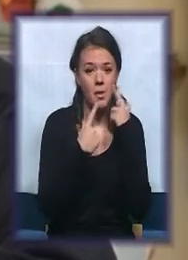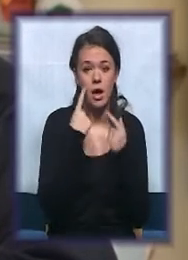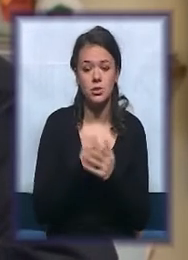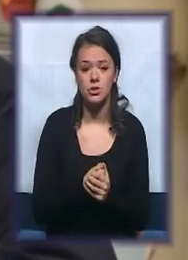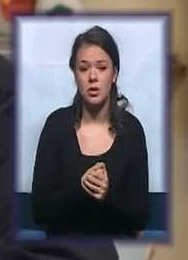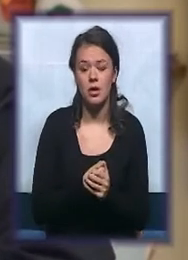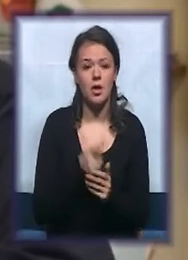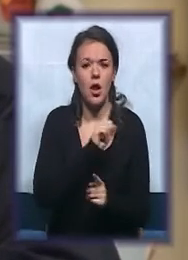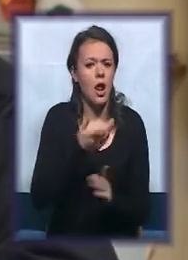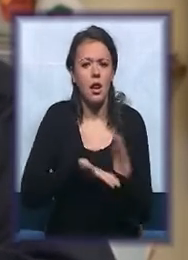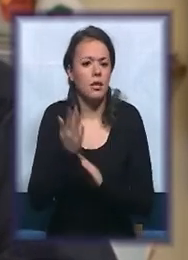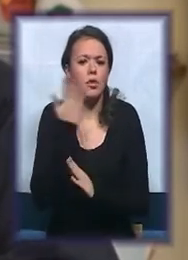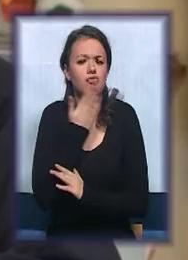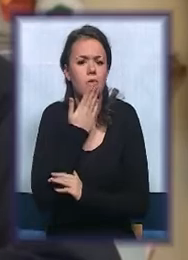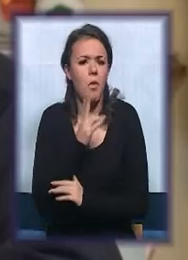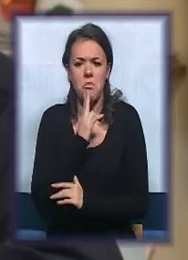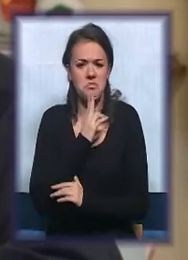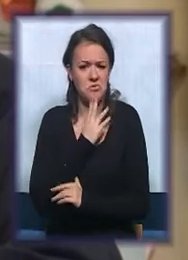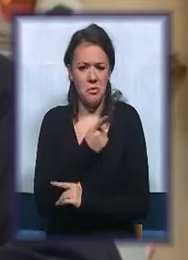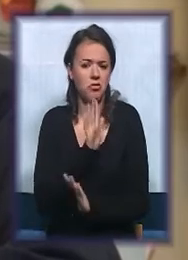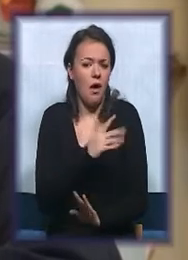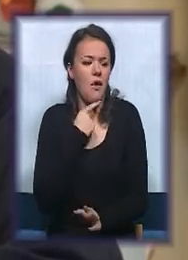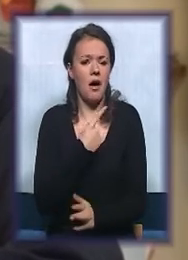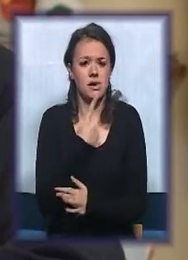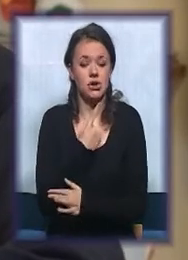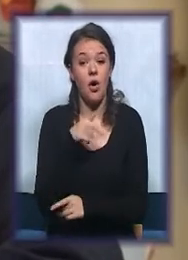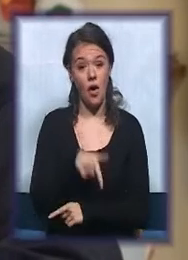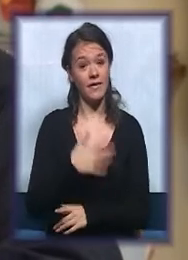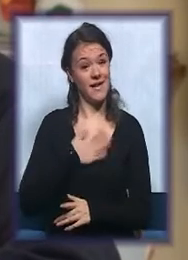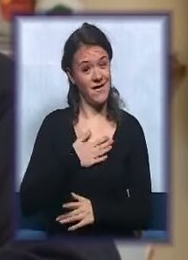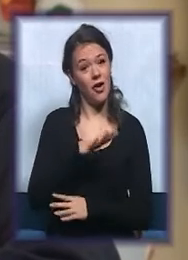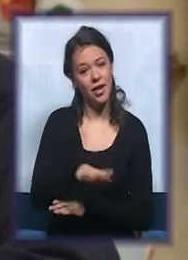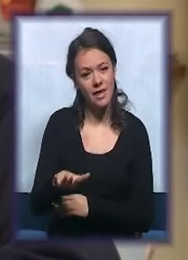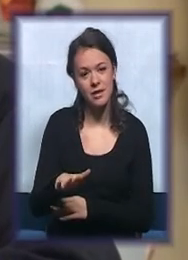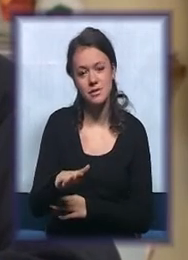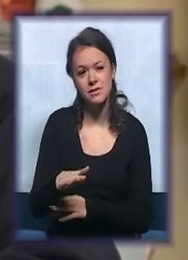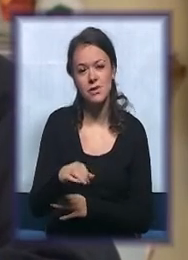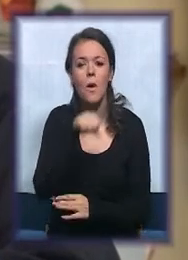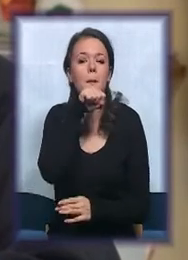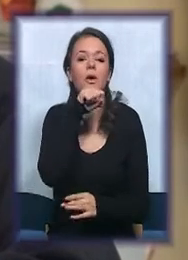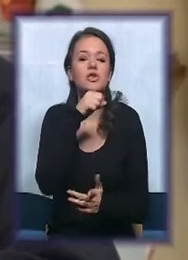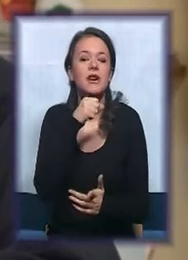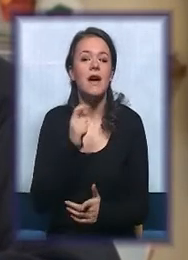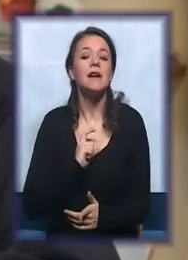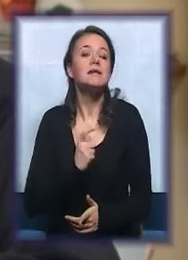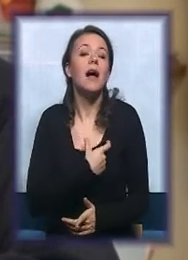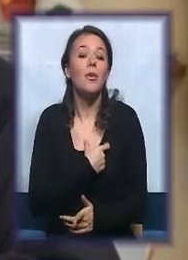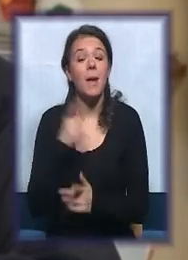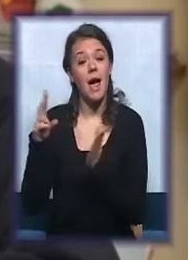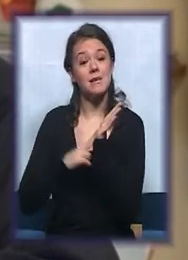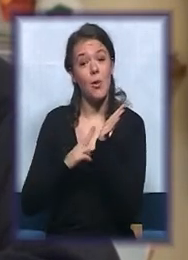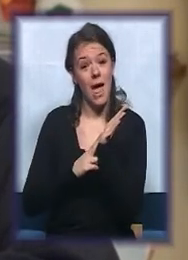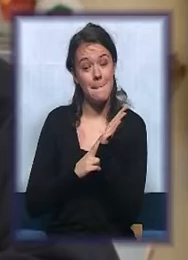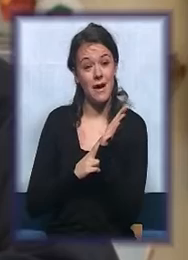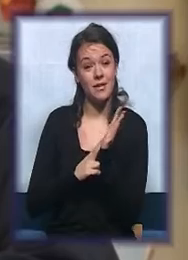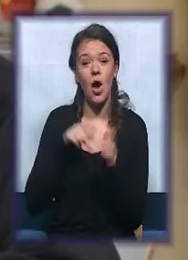ide u školu. Koju? Ona to tako kaže. E, ovde voli decu, znači obožava, zaljubila se u Nemanju. Mislim,